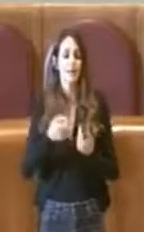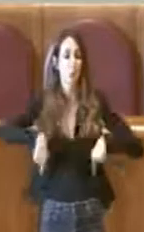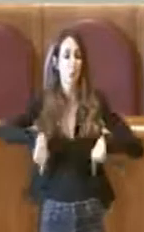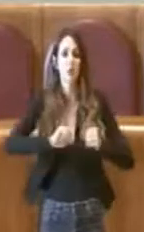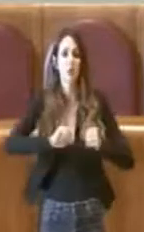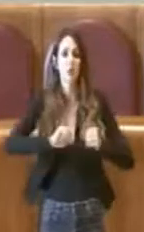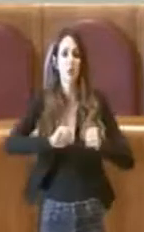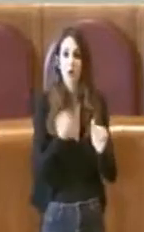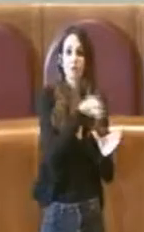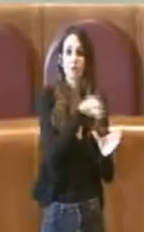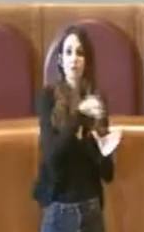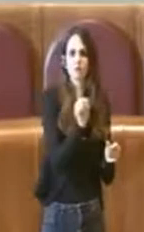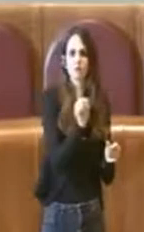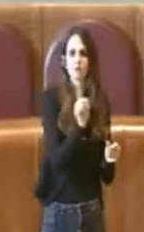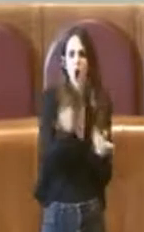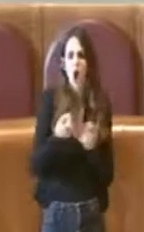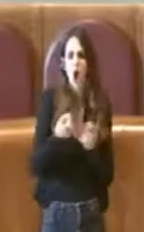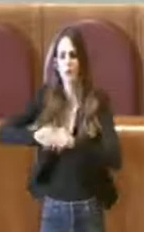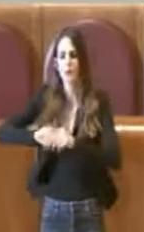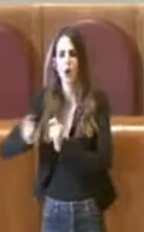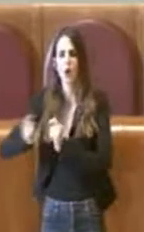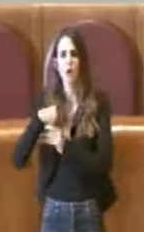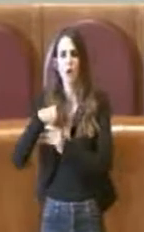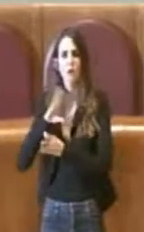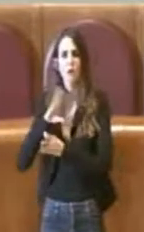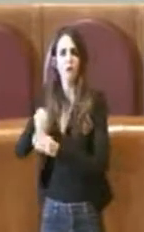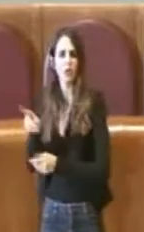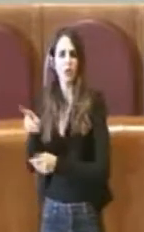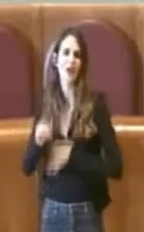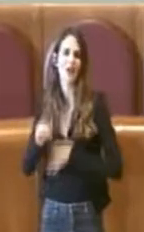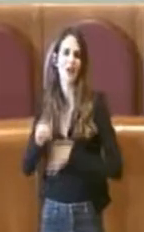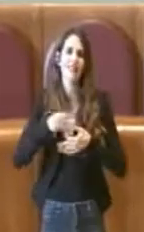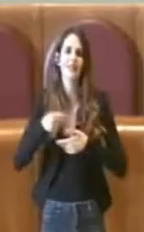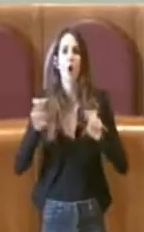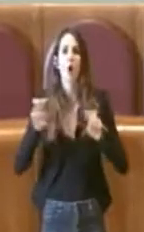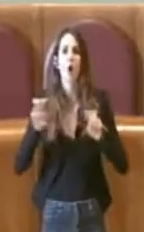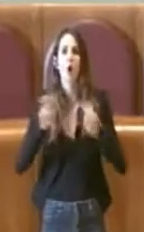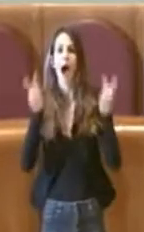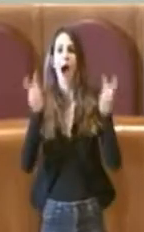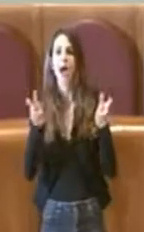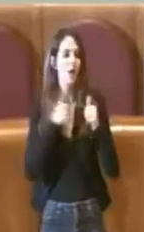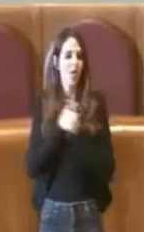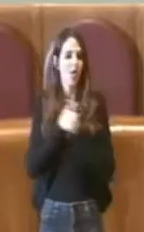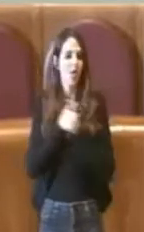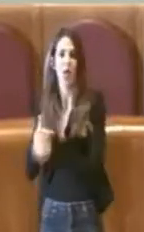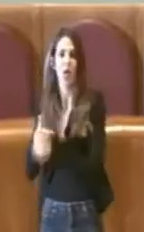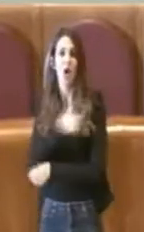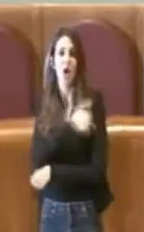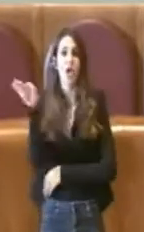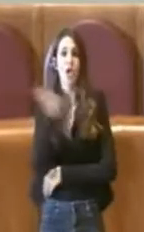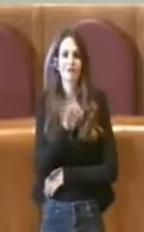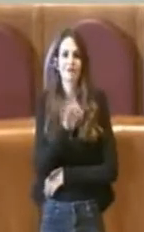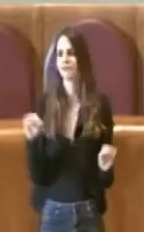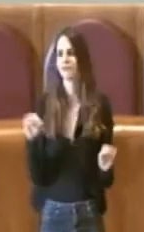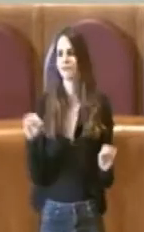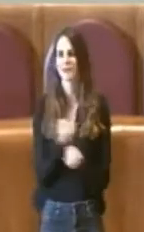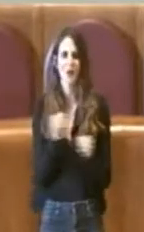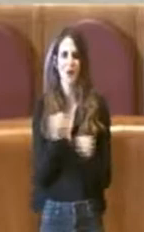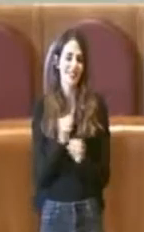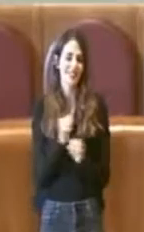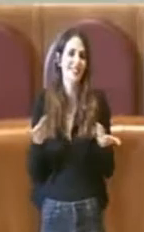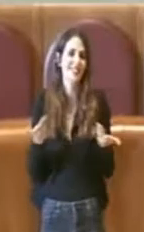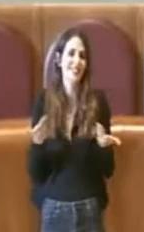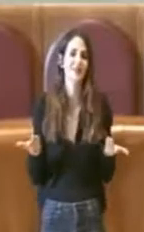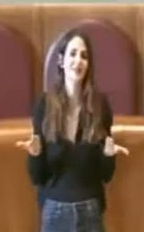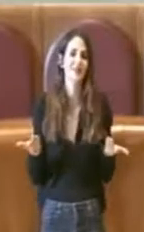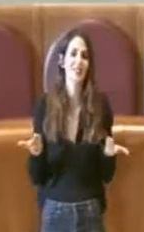commissione commercio, non posso seguire nel dettaglio e nel merito tutte le delibere, almeno non ce la faccio personalmente a